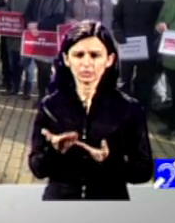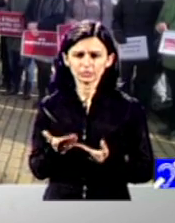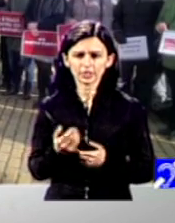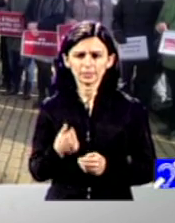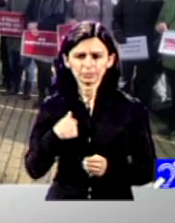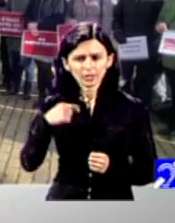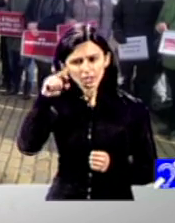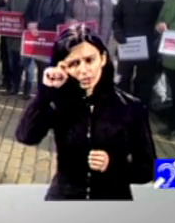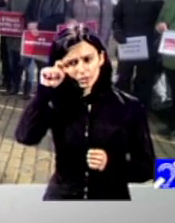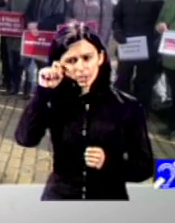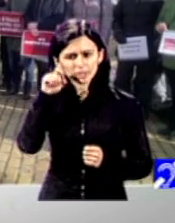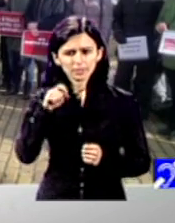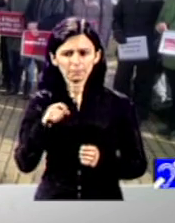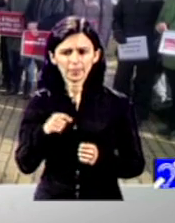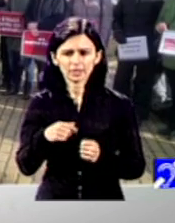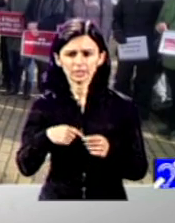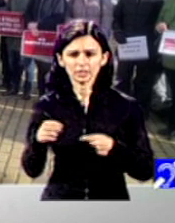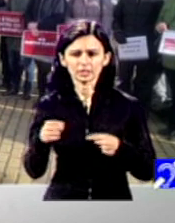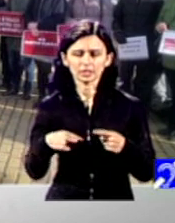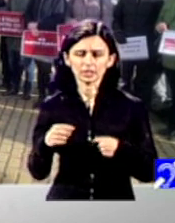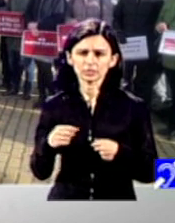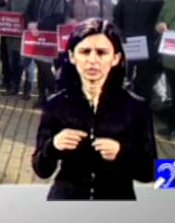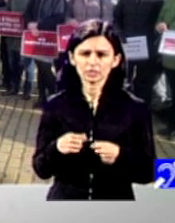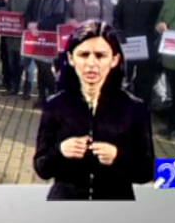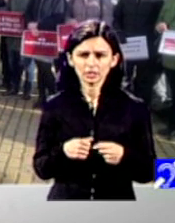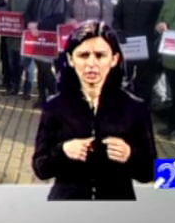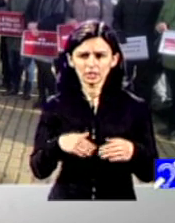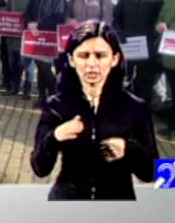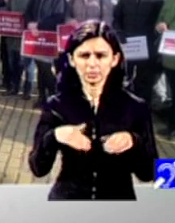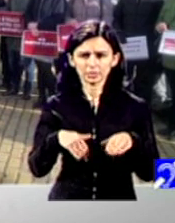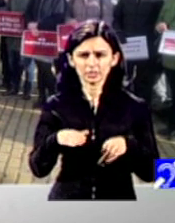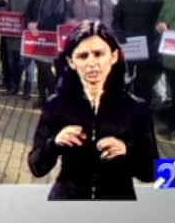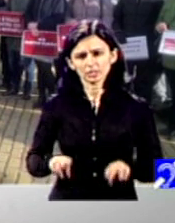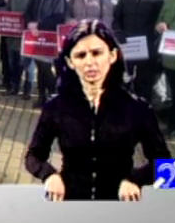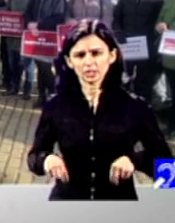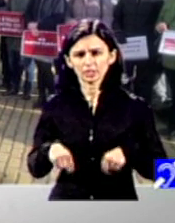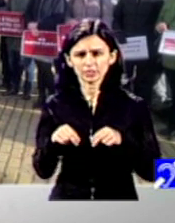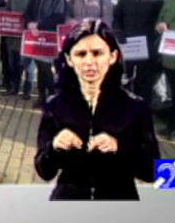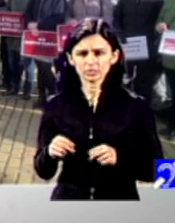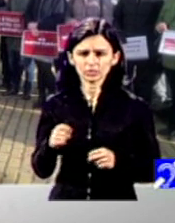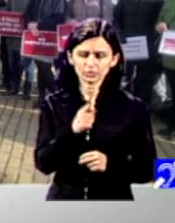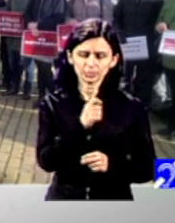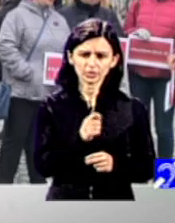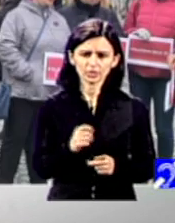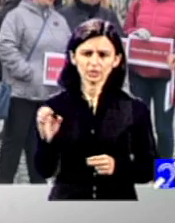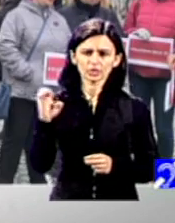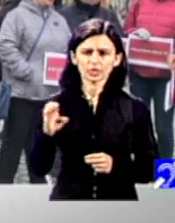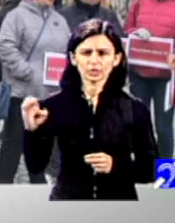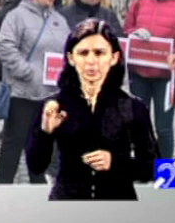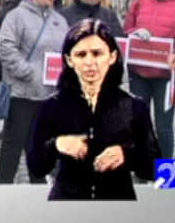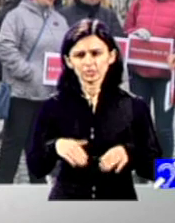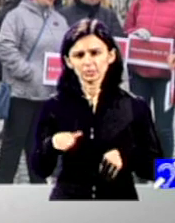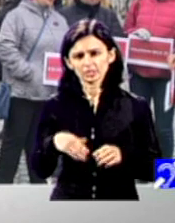interacțiunea între noul Minister al Investițiilor și Proiectelor Europene și Ministerul Muncii, poate să